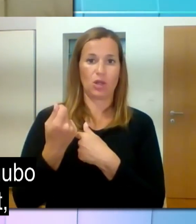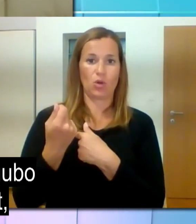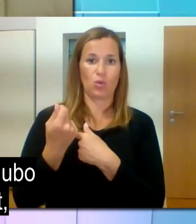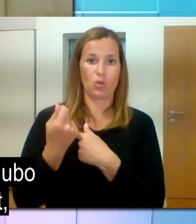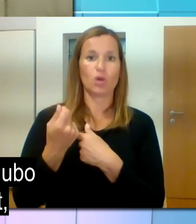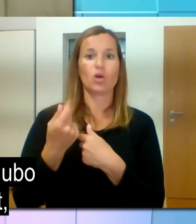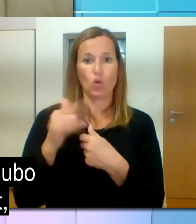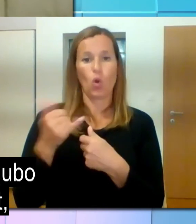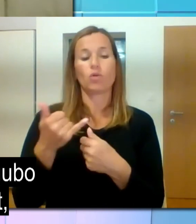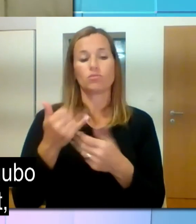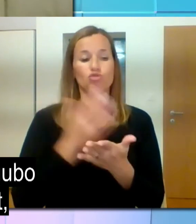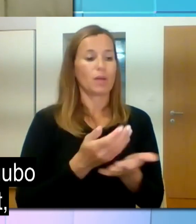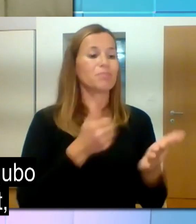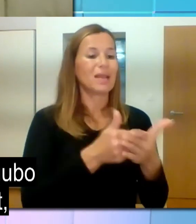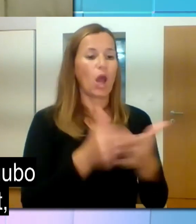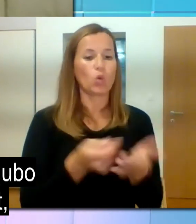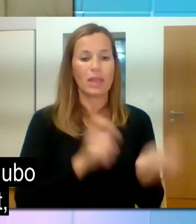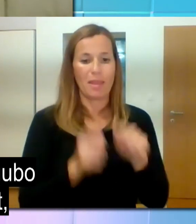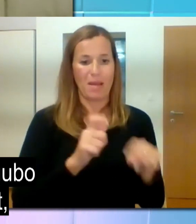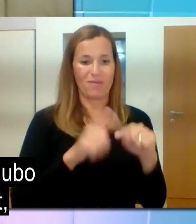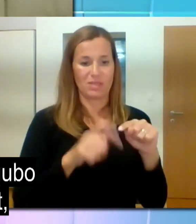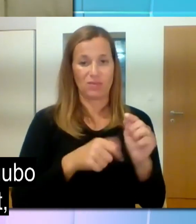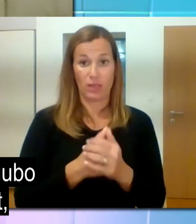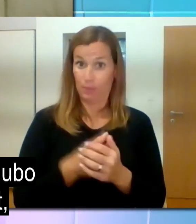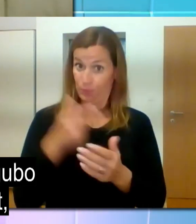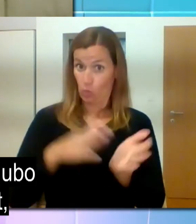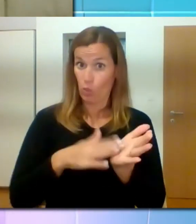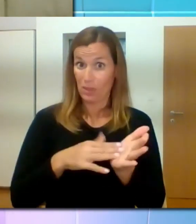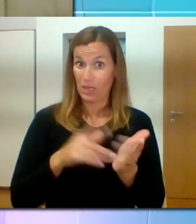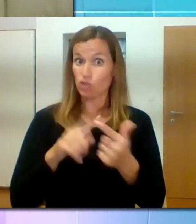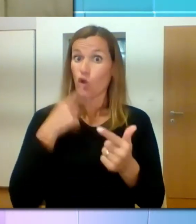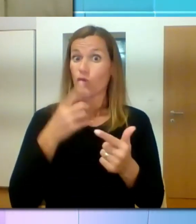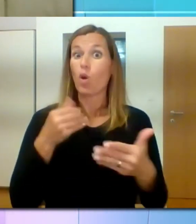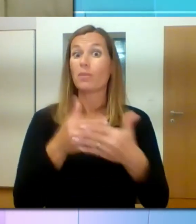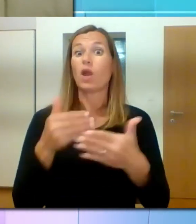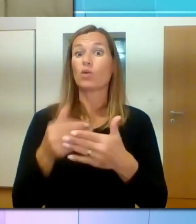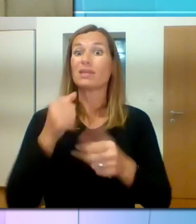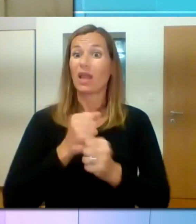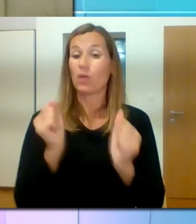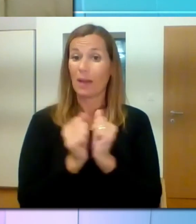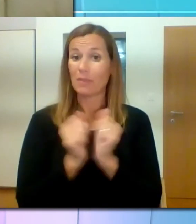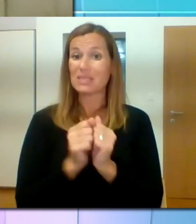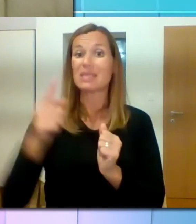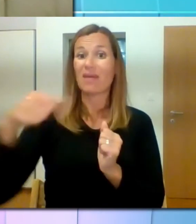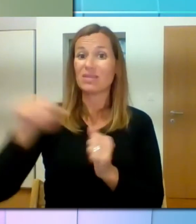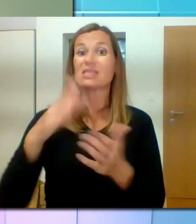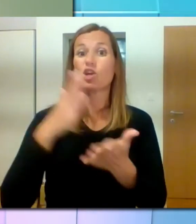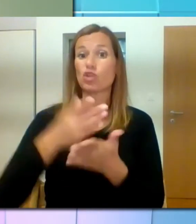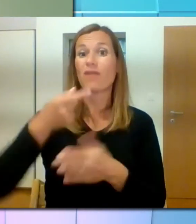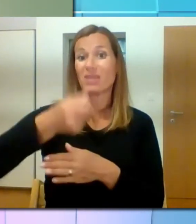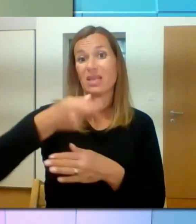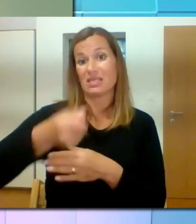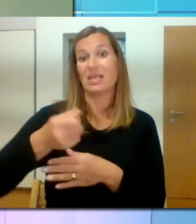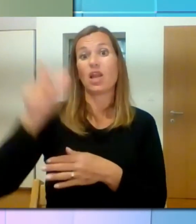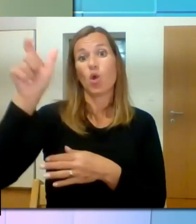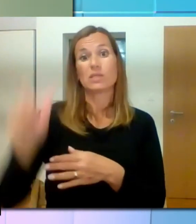ste že financirali v sebi z izgubo sluha boljši slušnji aporače. Sem vas prav razumela? Tako je,